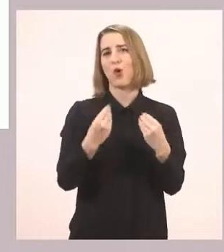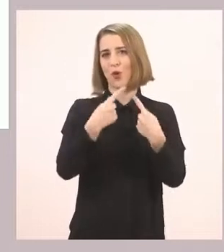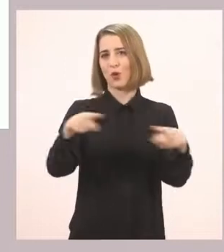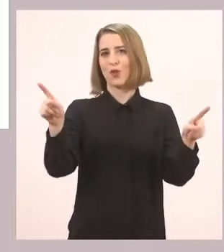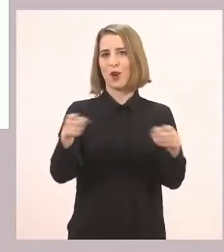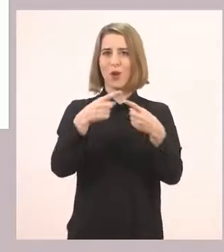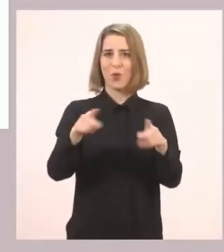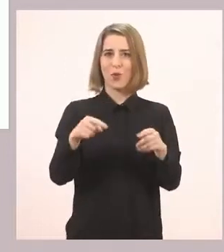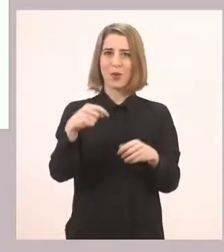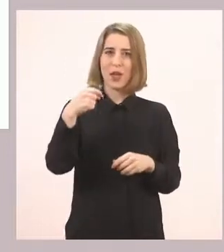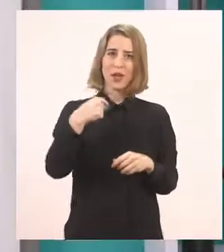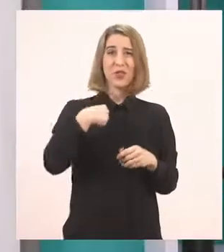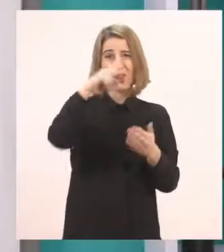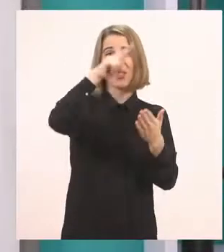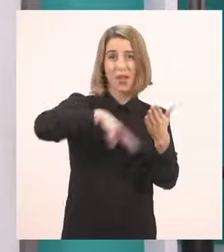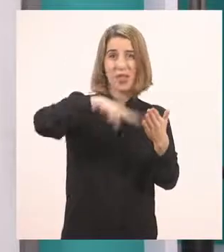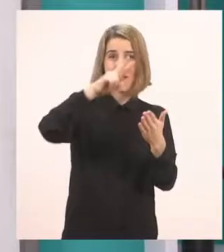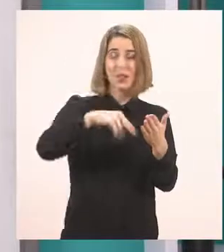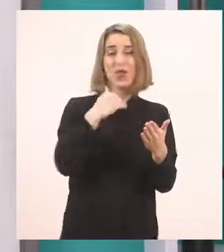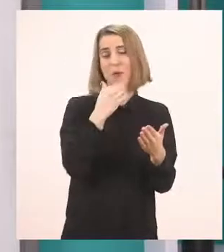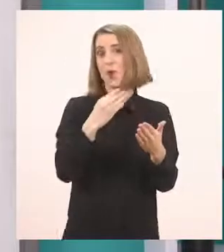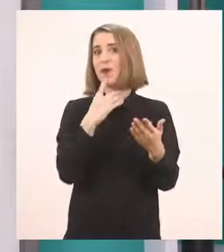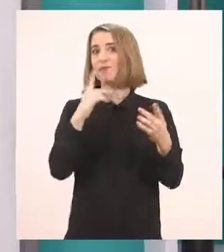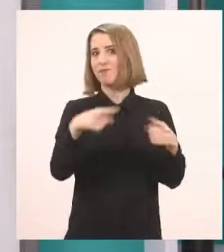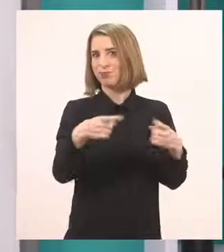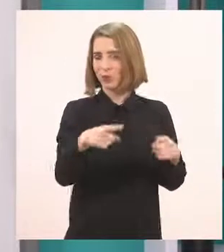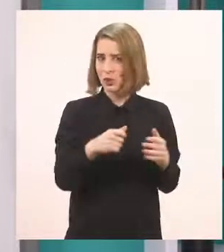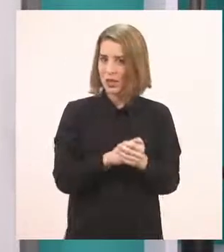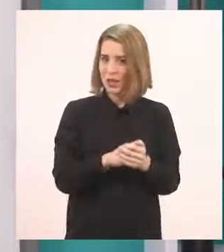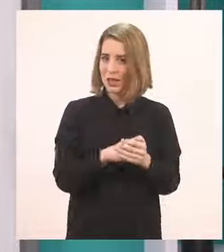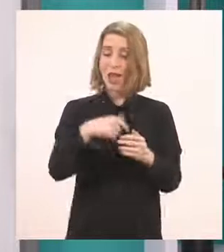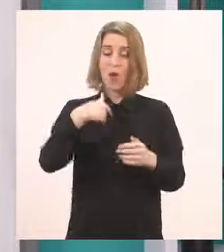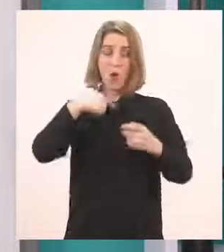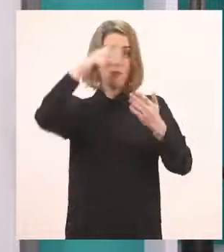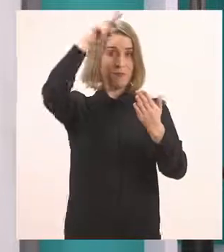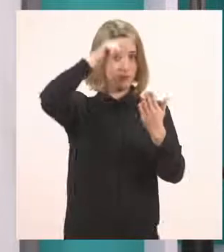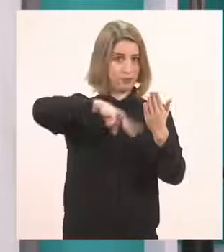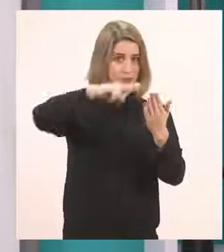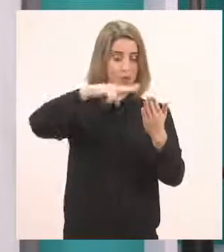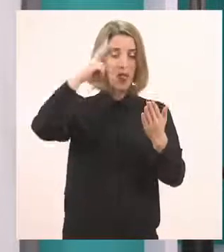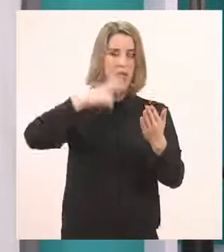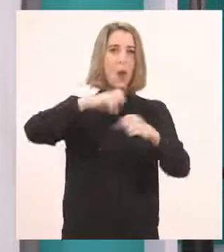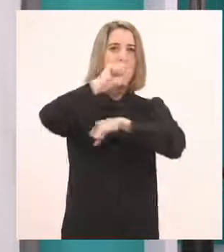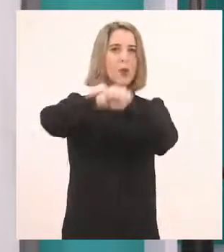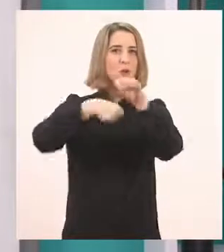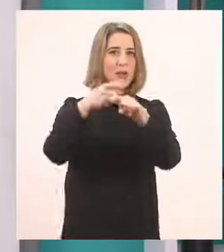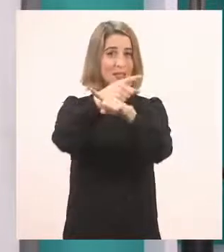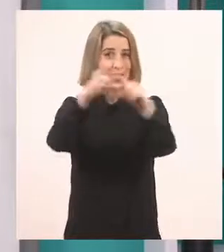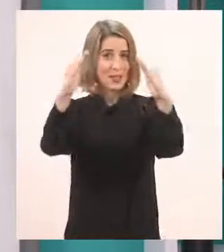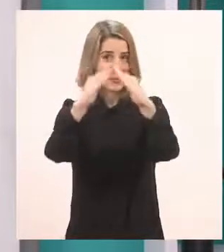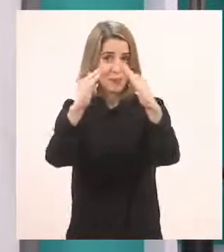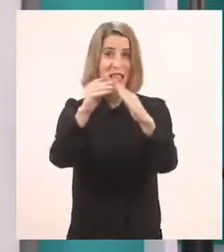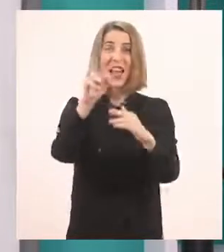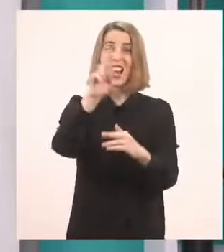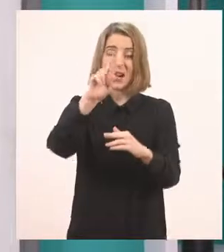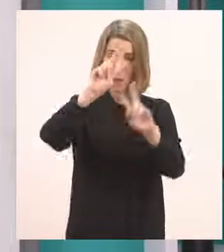διαβάσω εγώ επειδή δεν μπορούμε να το βάλουμε να το ακούσουμε τώρα. Και θέλω την ώρα που το διαβάζω να προσπαθείτε να κυκλώσετε εσείς τα ρ.